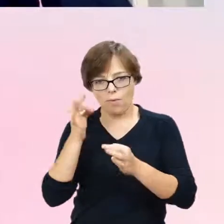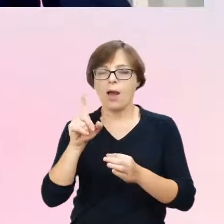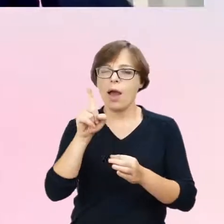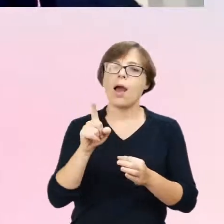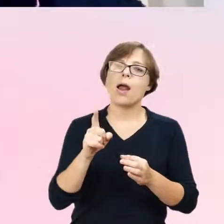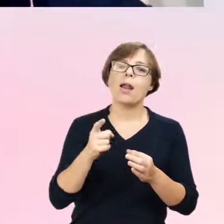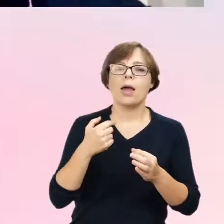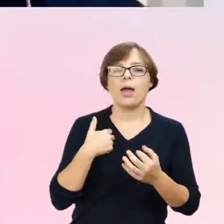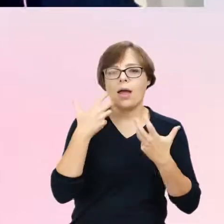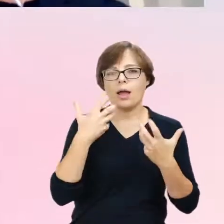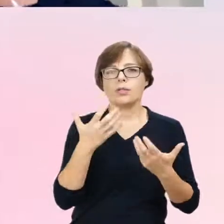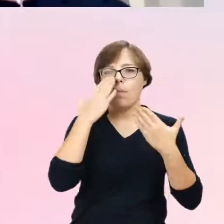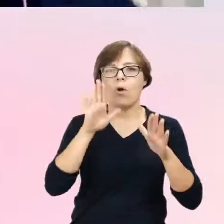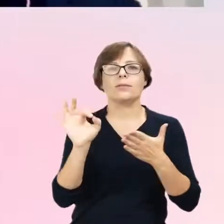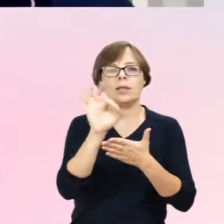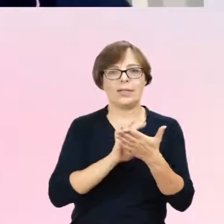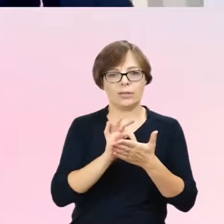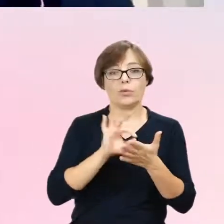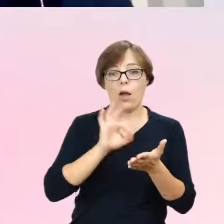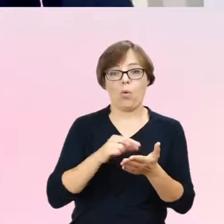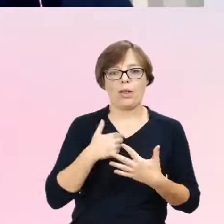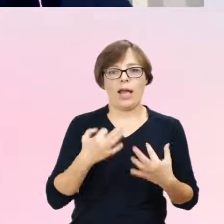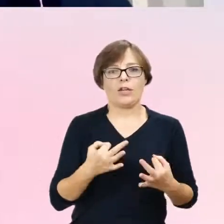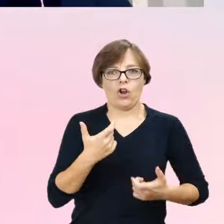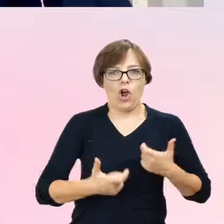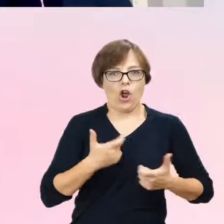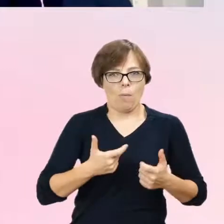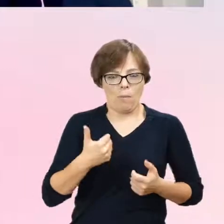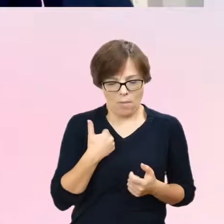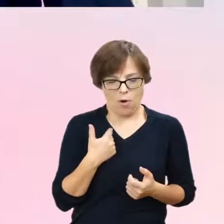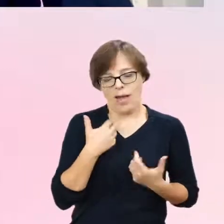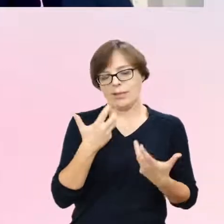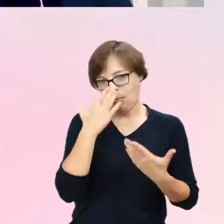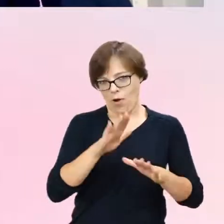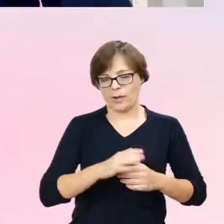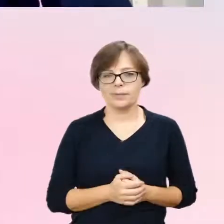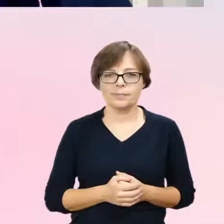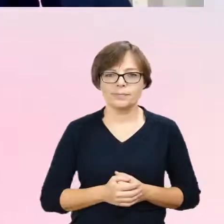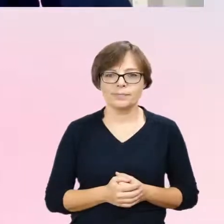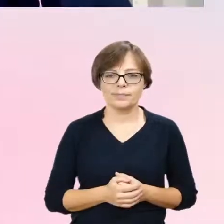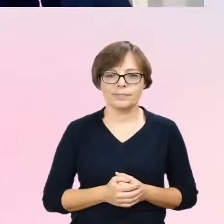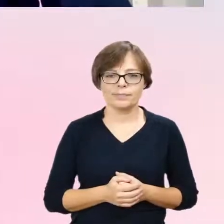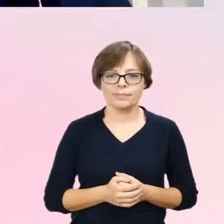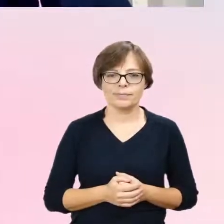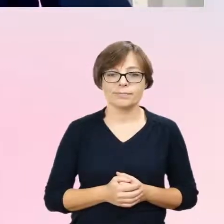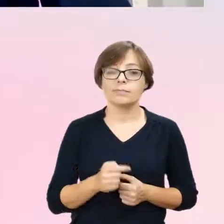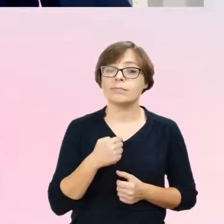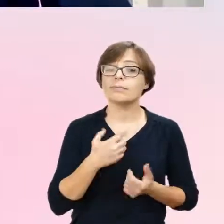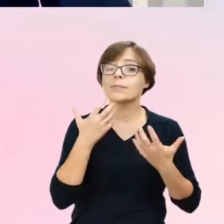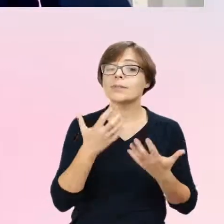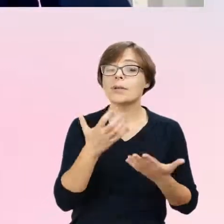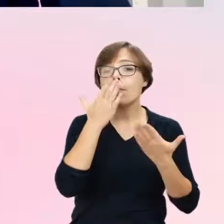dzisiaj pokazywałam, który dzisiaj tworzyłam i chcę Państwu pokazać. Chcę Państwu pokazać